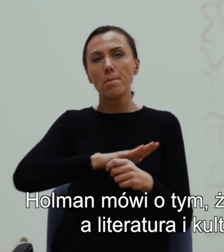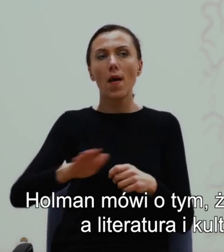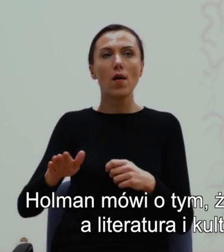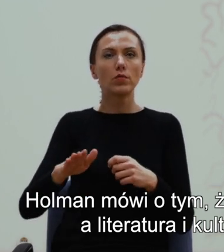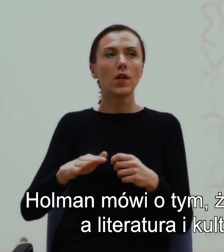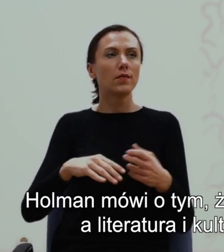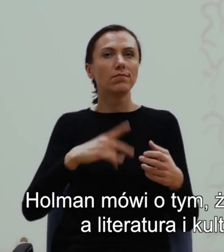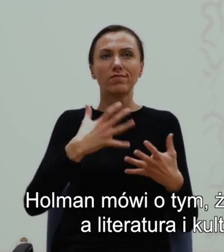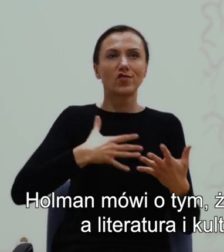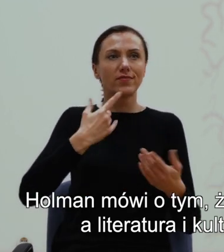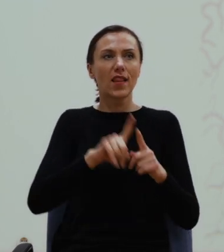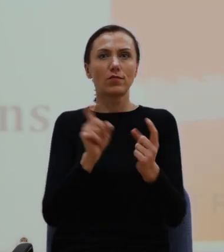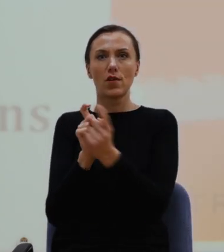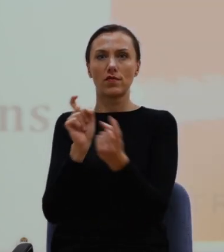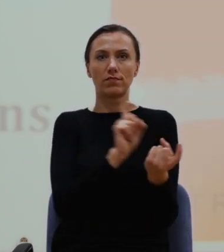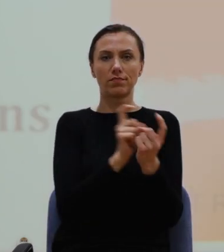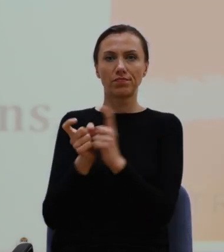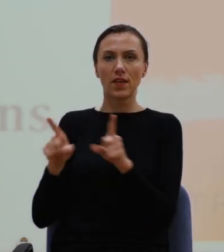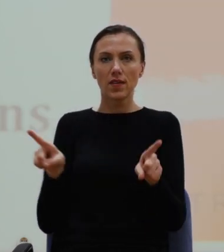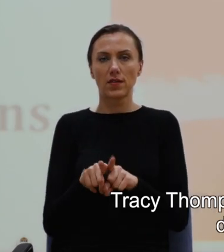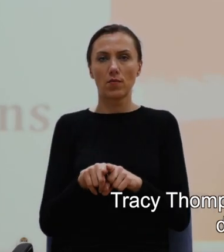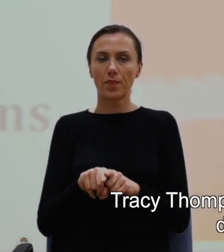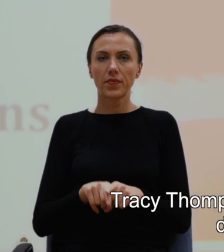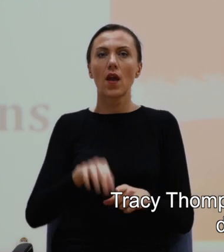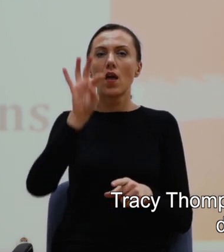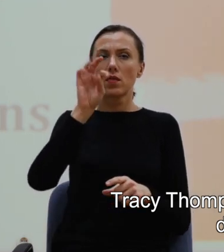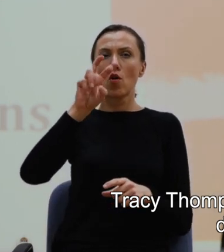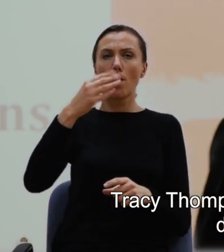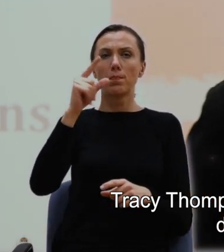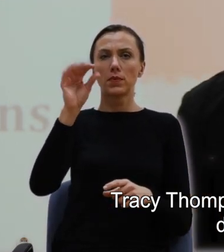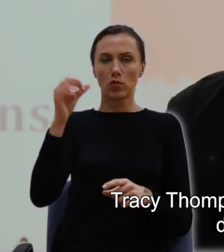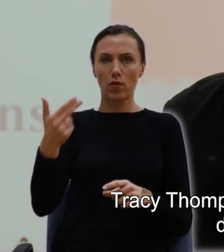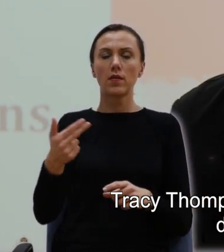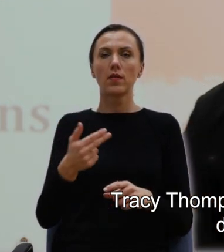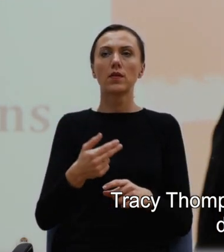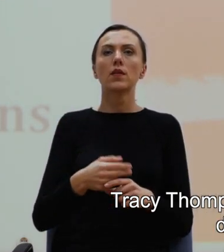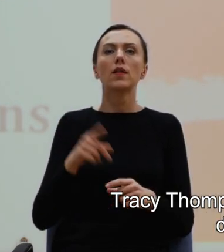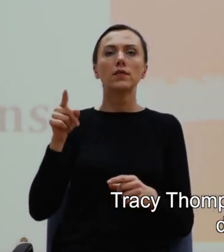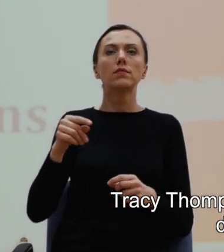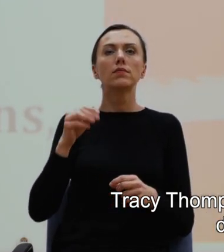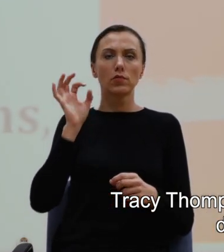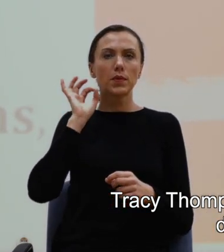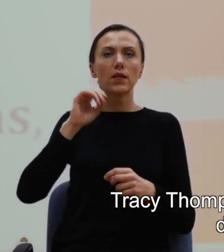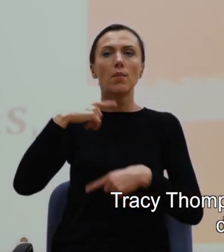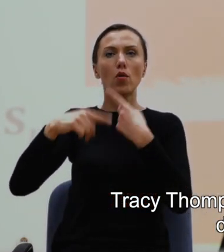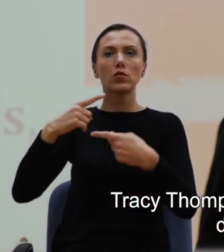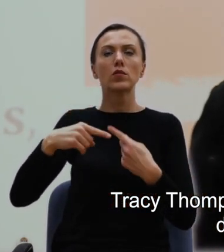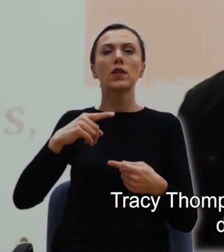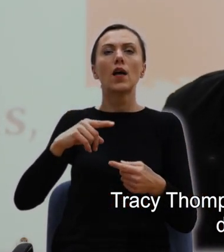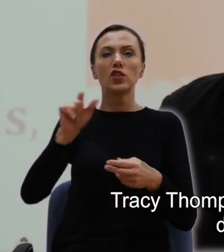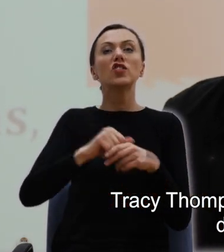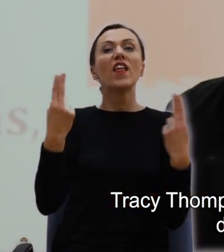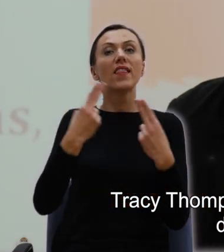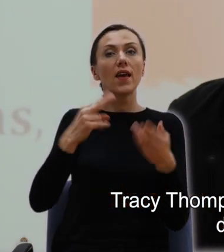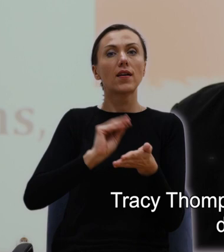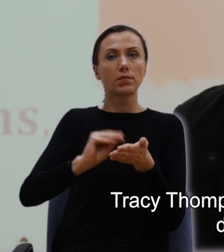paradoksami. Tracy Thompson, pochodząca z Georgii dziennikarka,